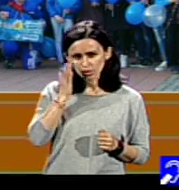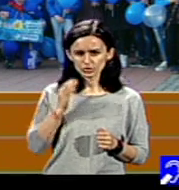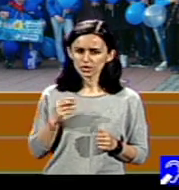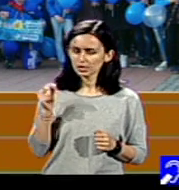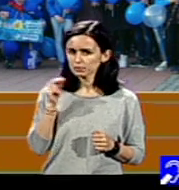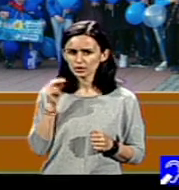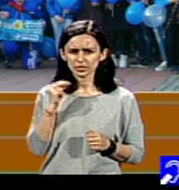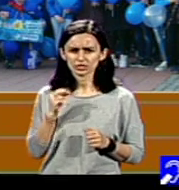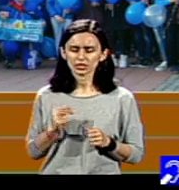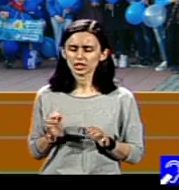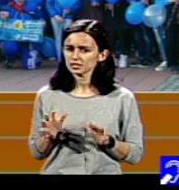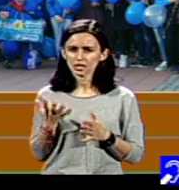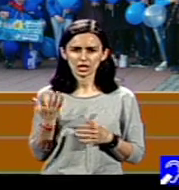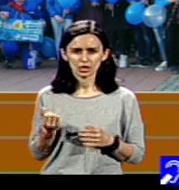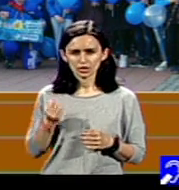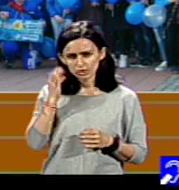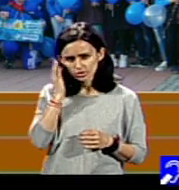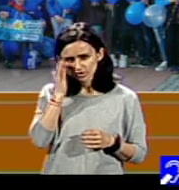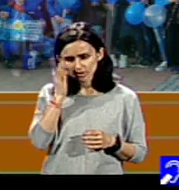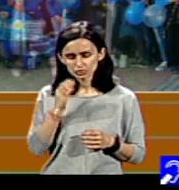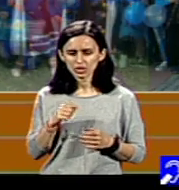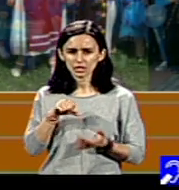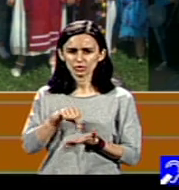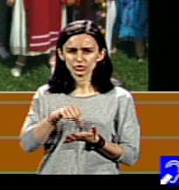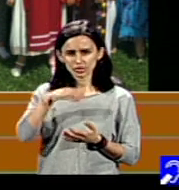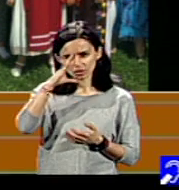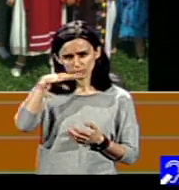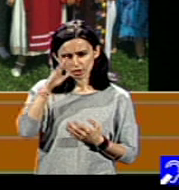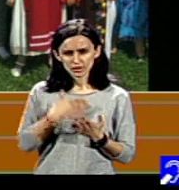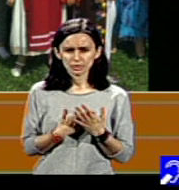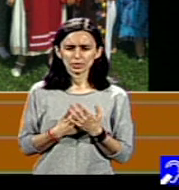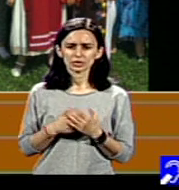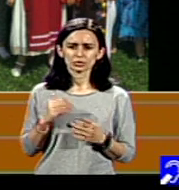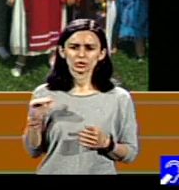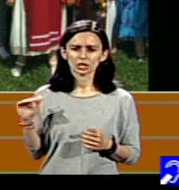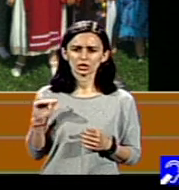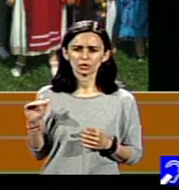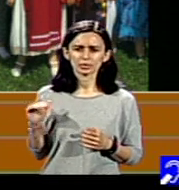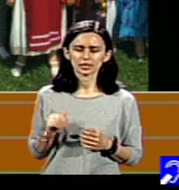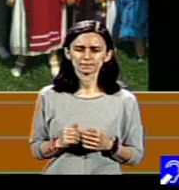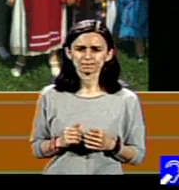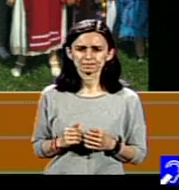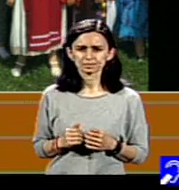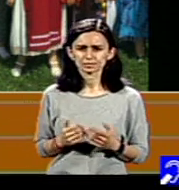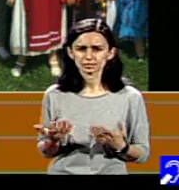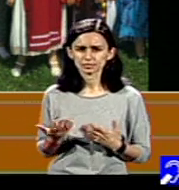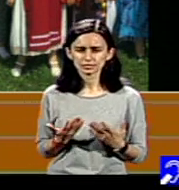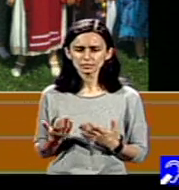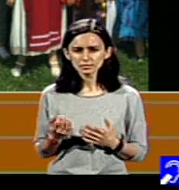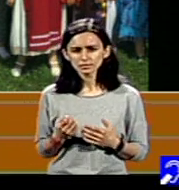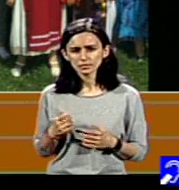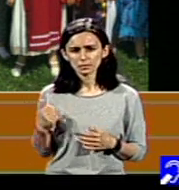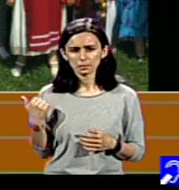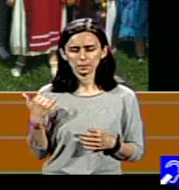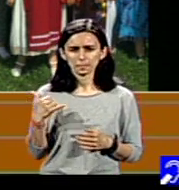profesională sau orice fel de, un centru de zi pentru tineri, pentru copii, pardon, și care acum vin